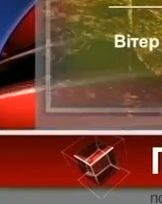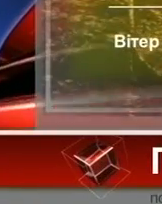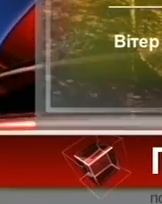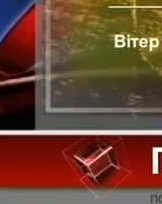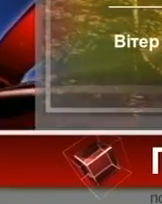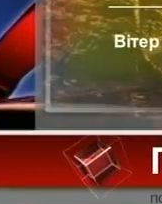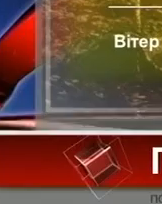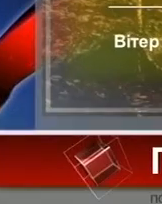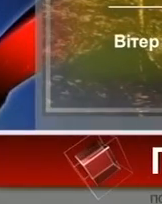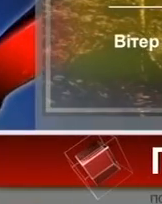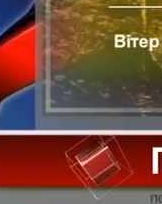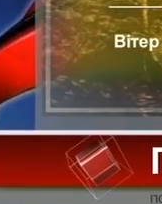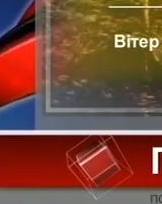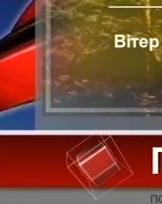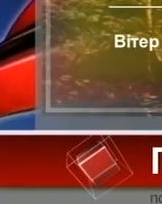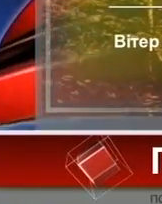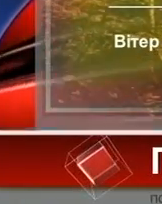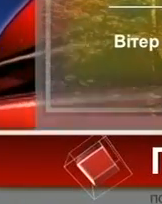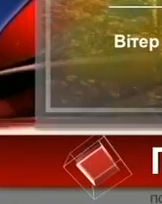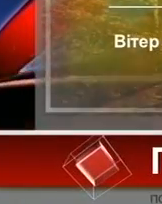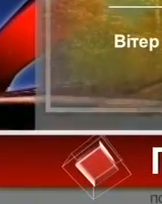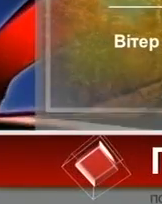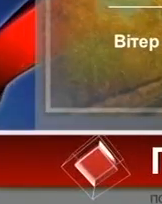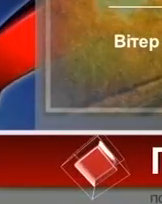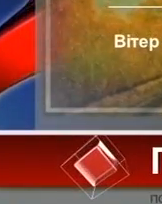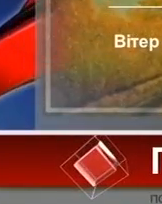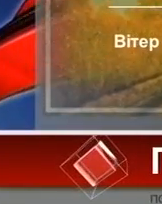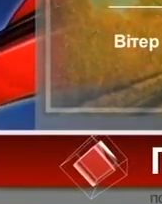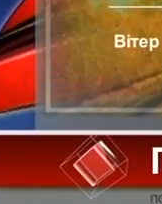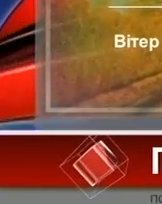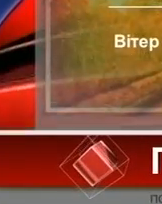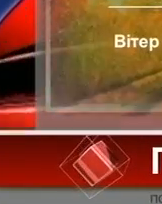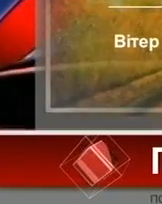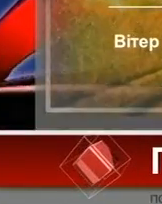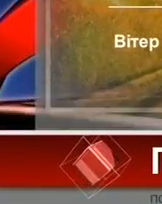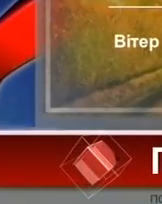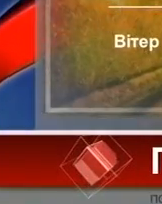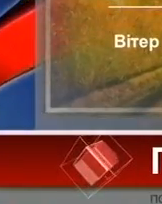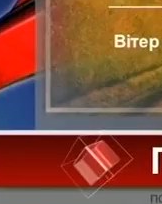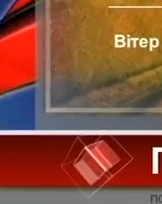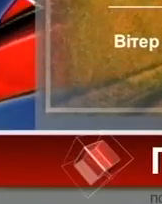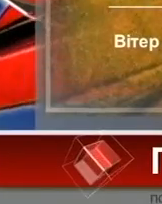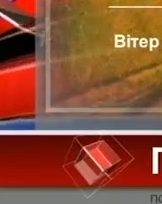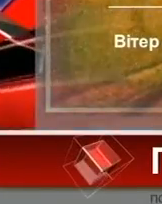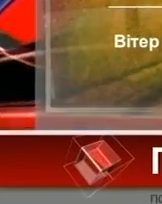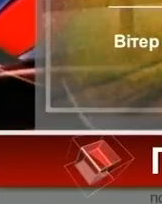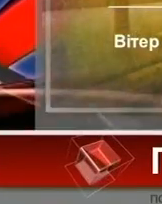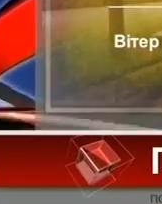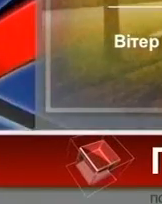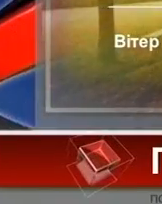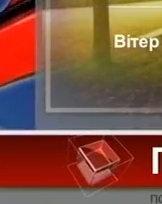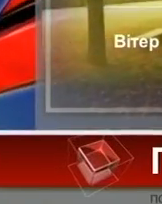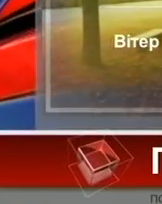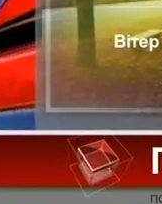За прогнозами синоптиків, 3 листопада на Хмельниччині очікується мінлива хмарність без опадів. Вночі та вранці туман.